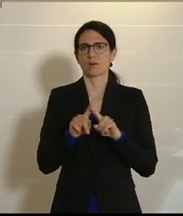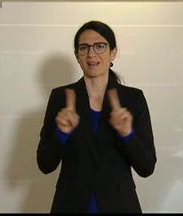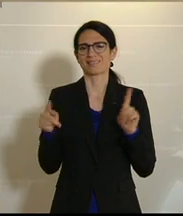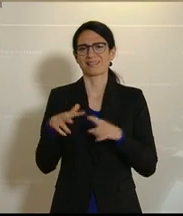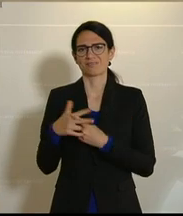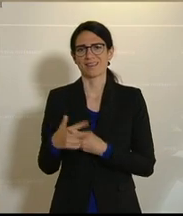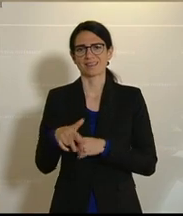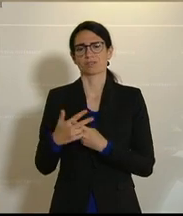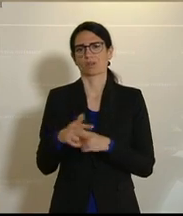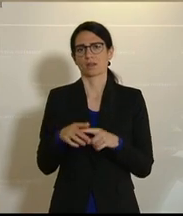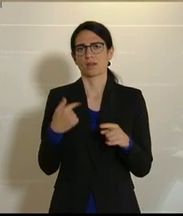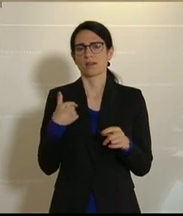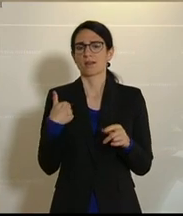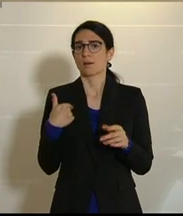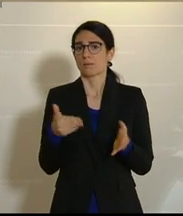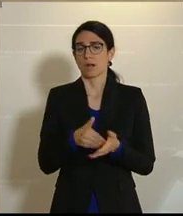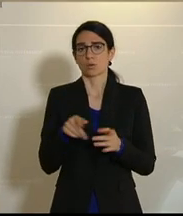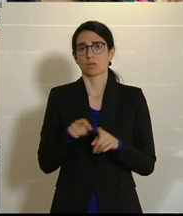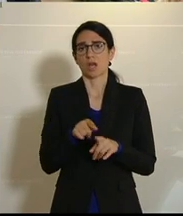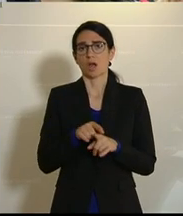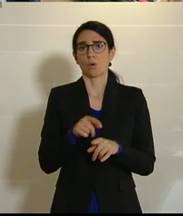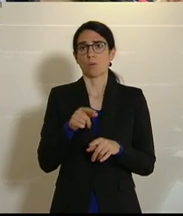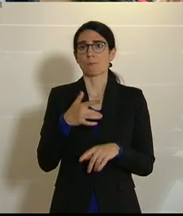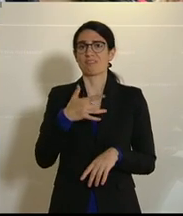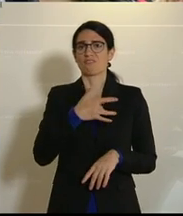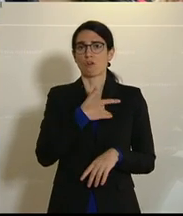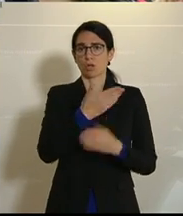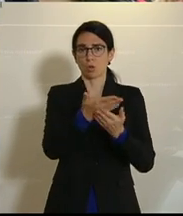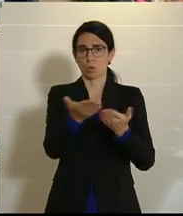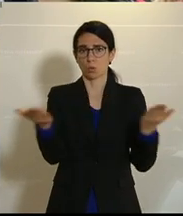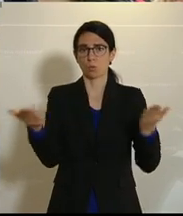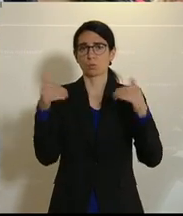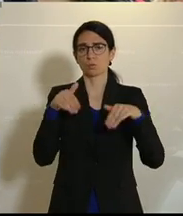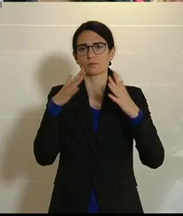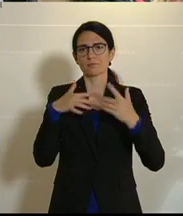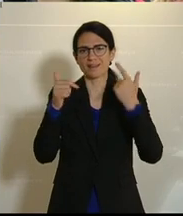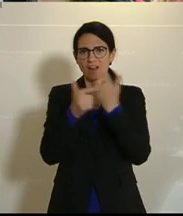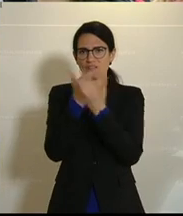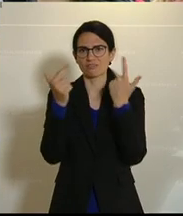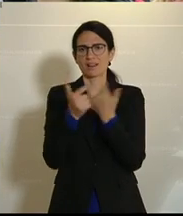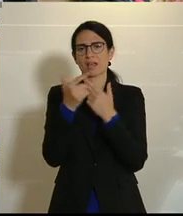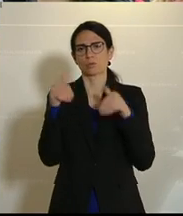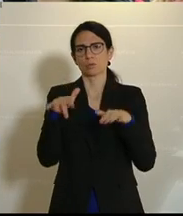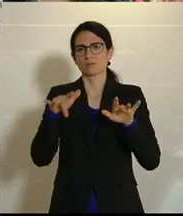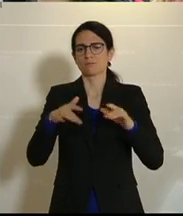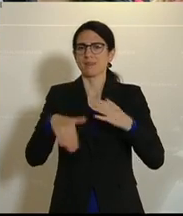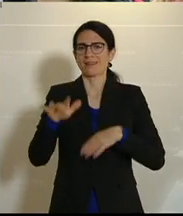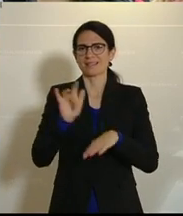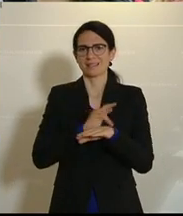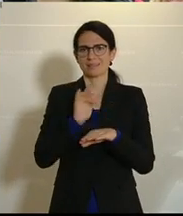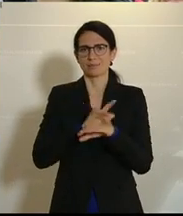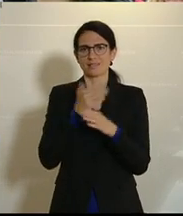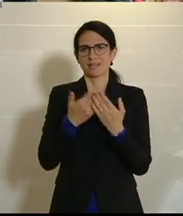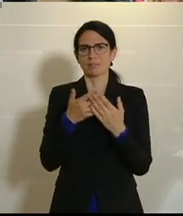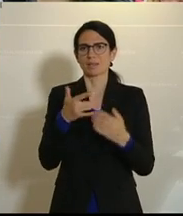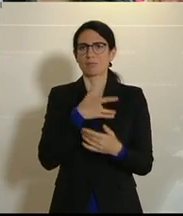Werkzeuge. Wir werden auch unsere Bevölkerung entsprechend sensibilisieren müssen und mitnehmen müssen. Und da wird es daran